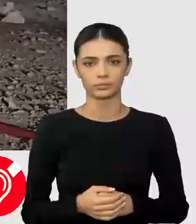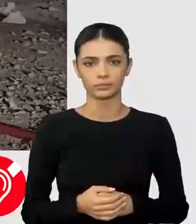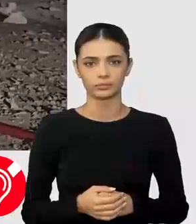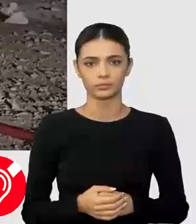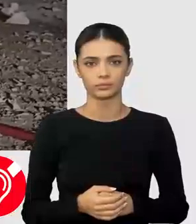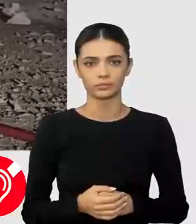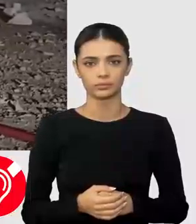acestea apar. PENTRU VIZIONARE!